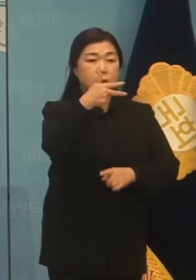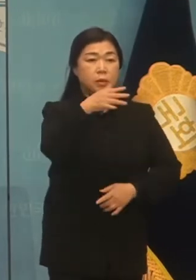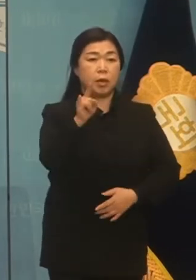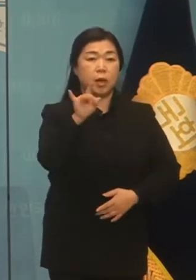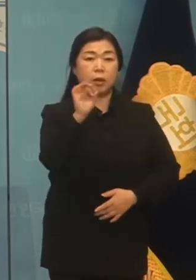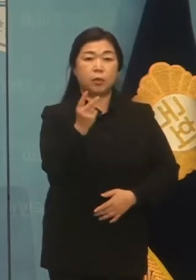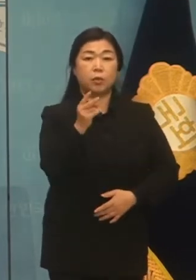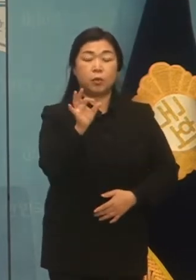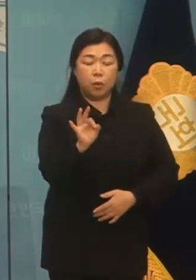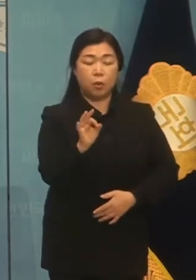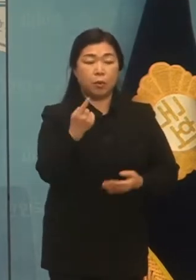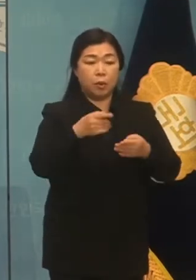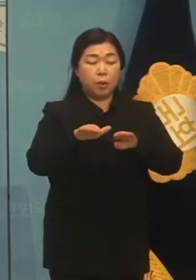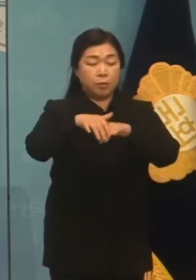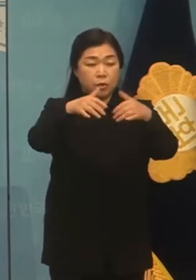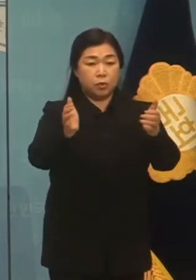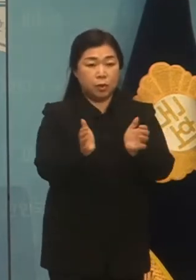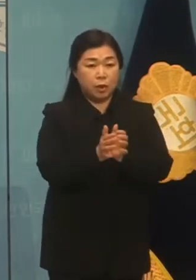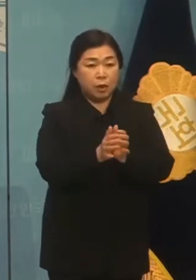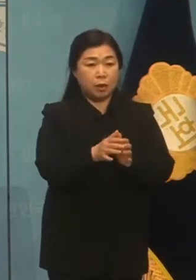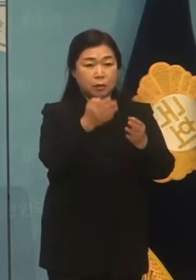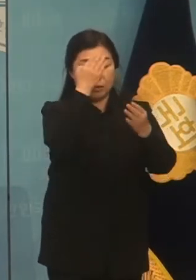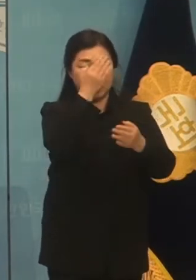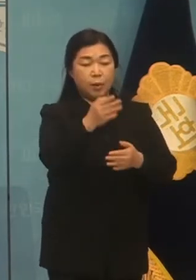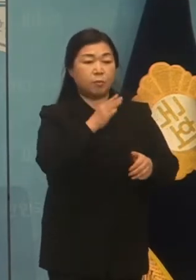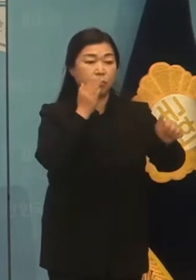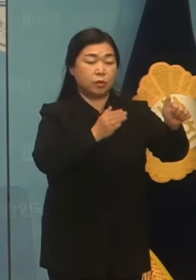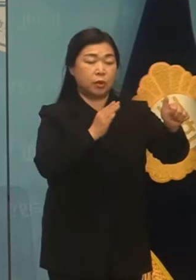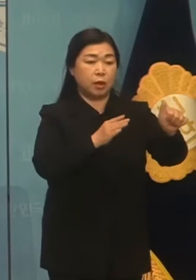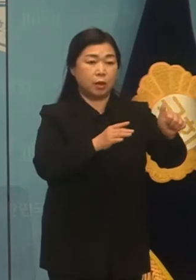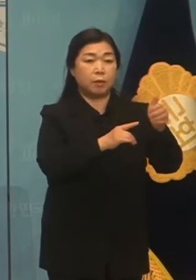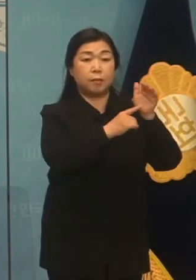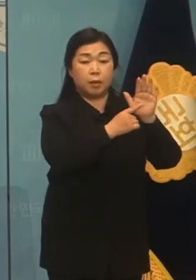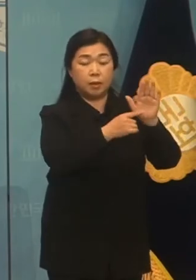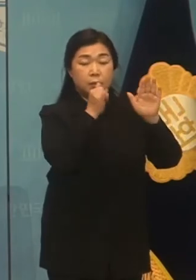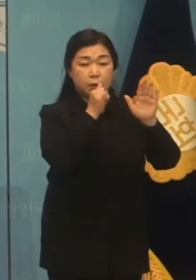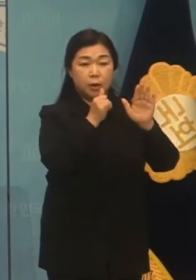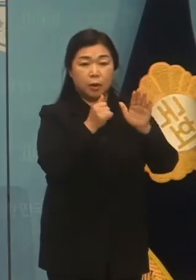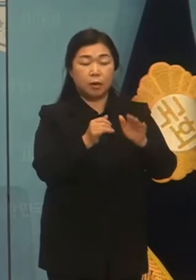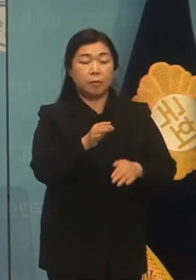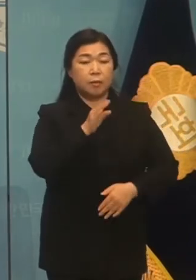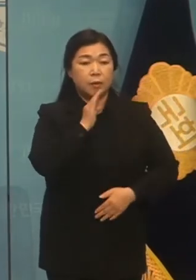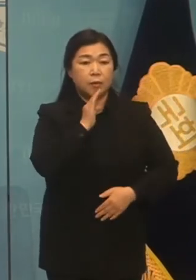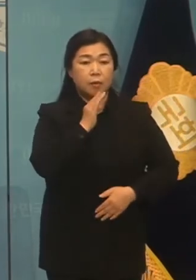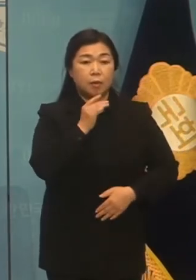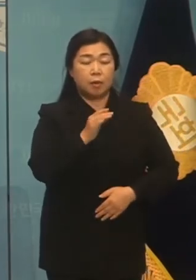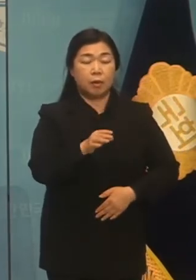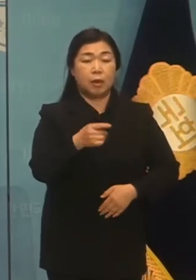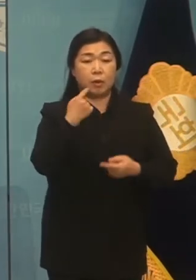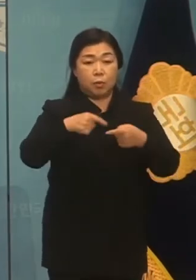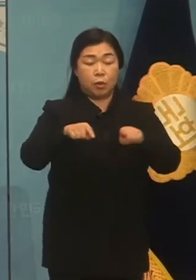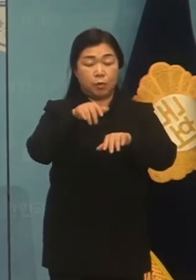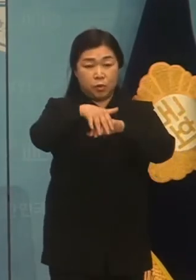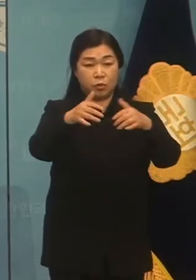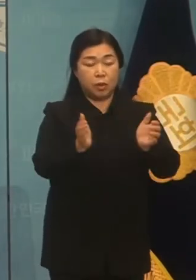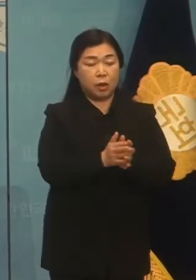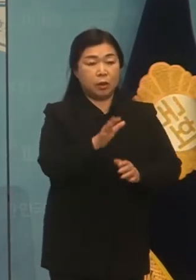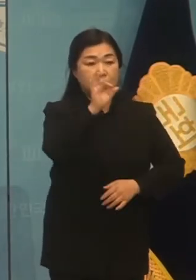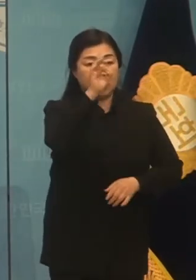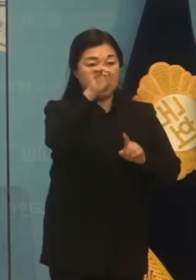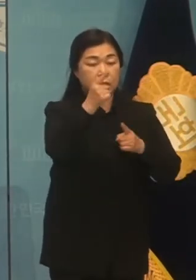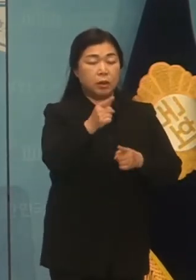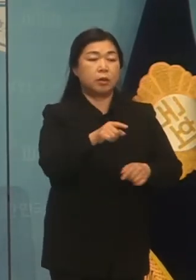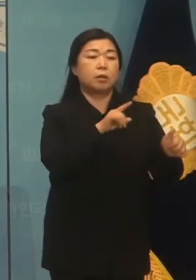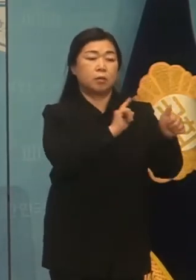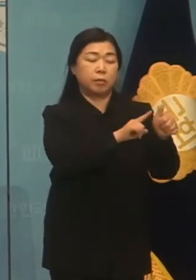더불어민주당 발 첫 공개 사면 요구가 나왔습니다. 바로 더불어민주당 이원훈 의원입니다. 오늘